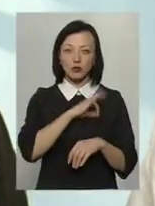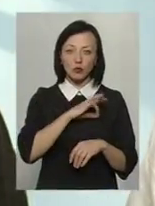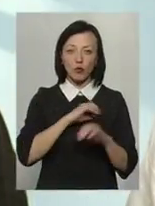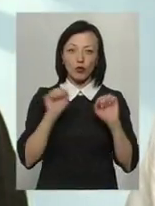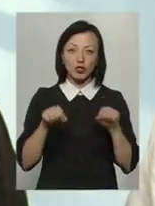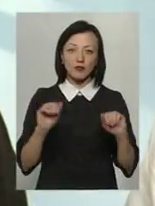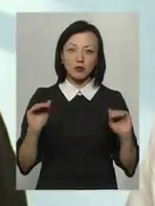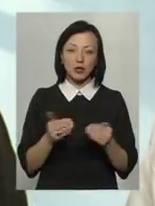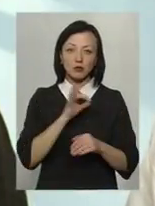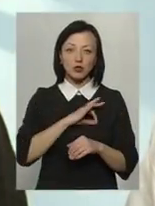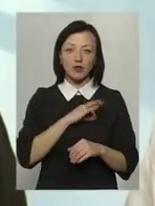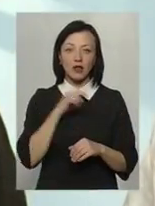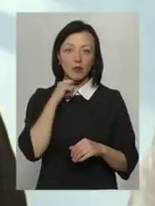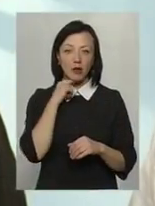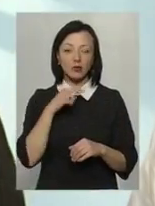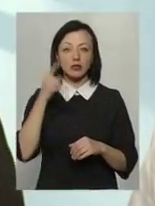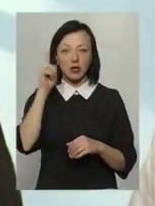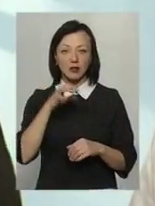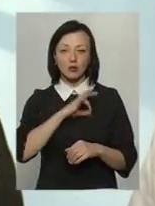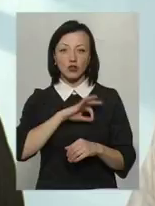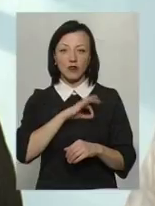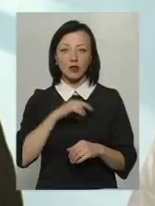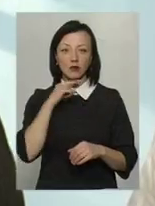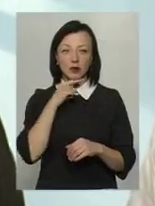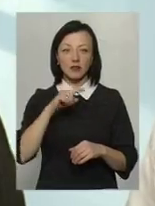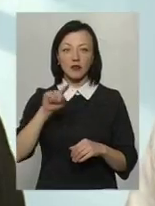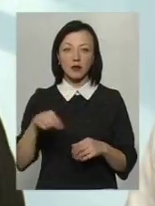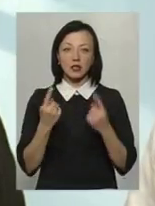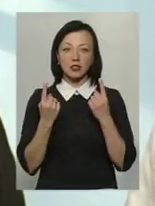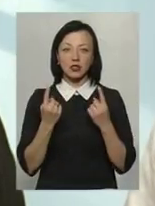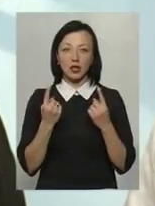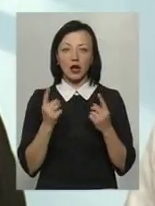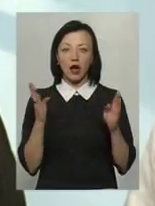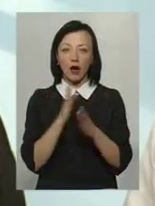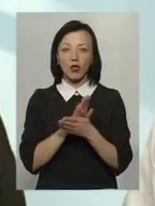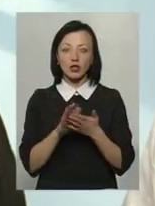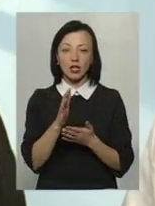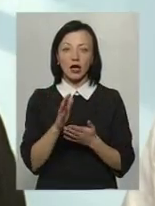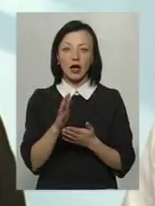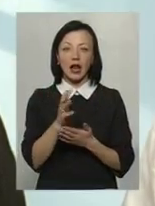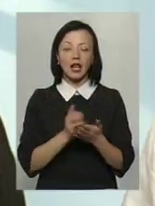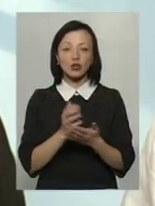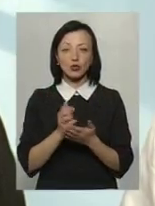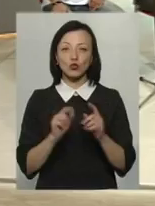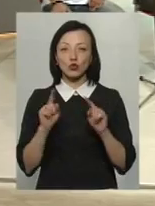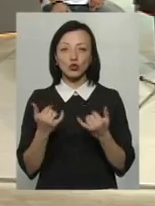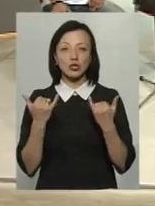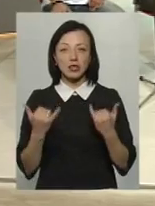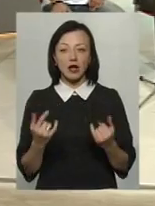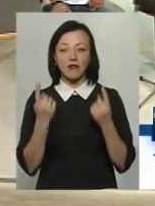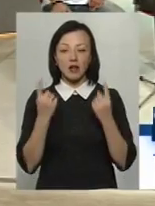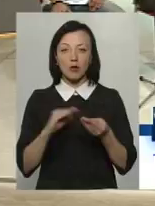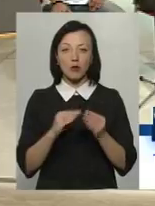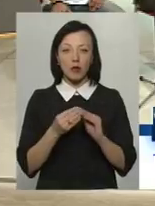зменшення споживання м'яса, тому що відомо, що споживання м'яса вимагає значних екологічних ресурсів. Дуже зараз велика